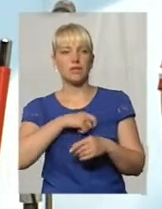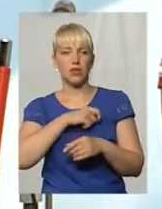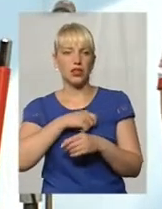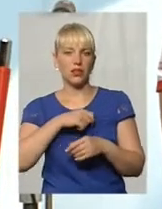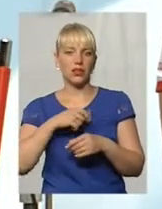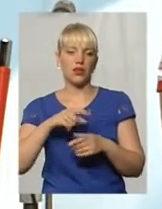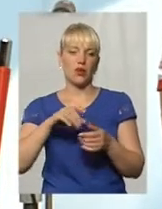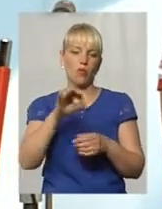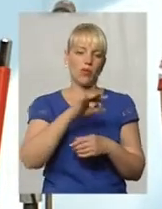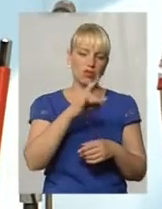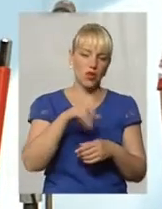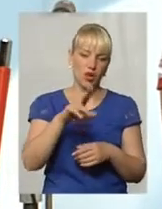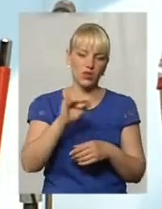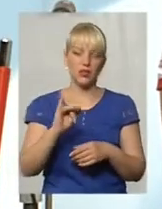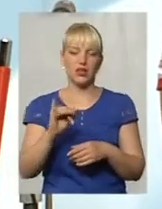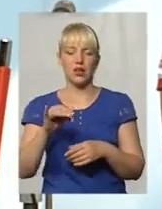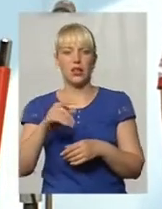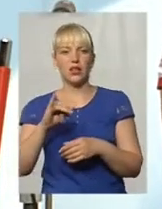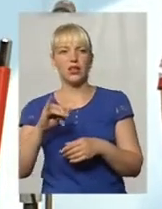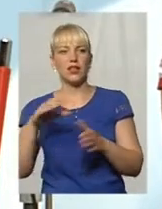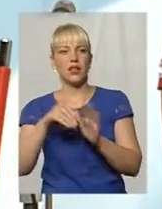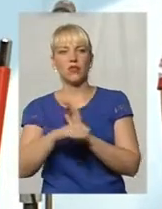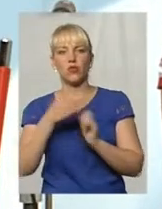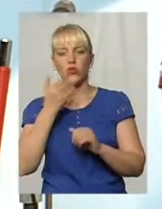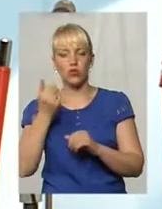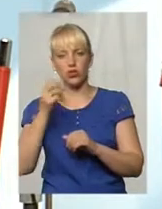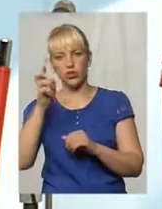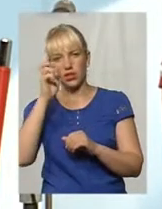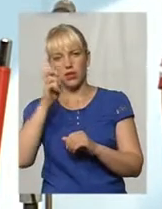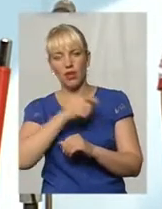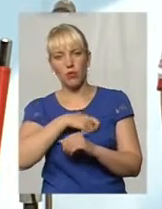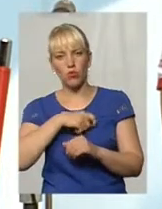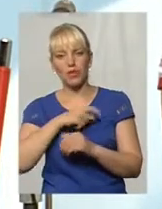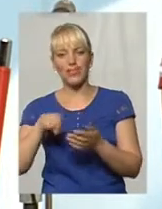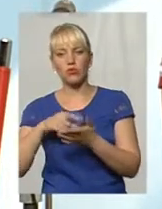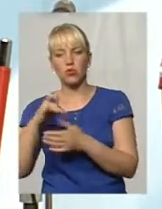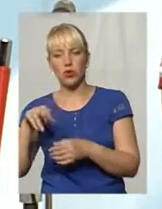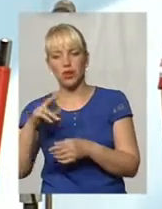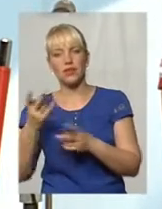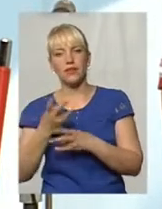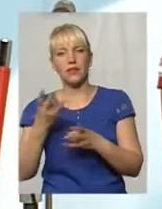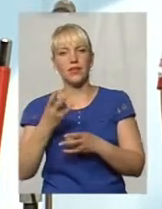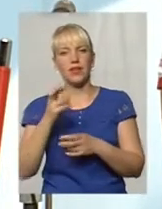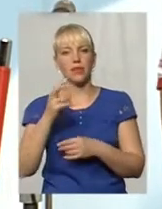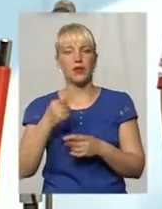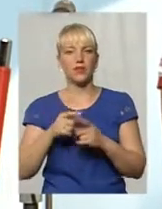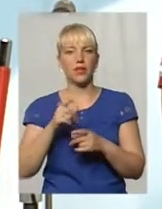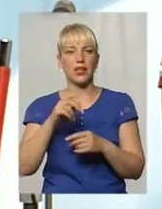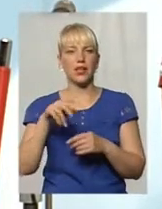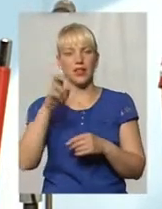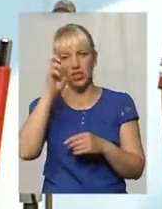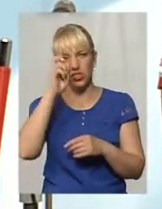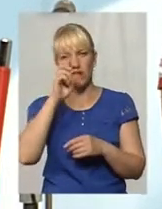Тому нам треба ще чекати і створення Державного бюро розслідувань. Якщо б воно запустилося, можливо, нам було трішечки легше. Але все ж таки я